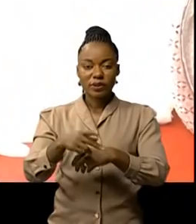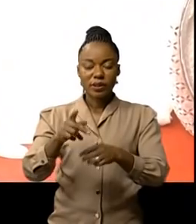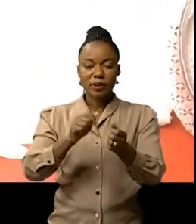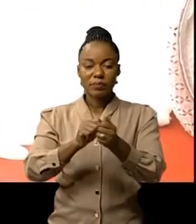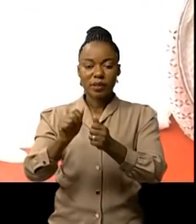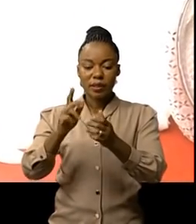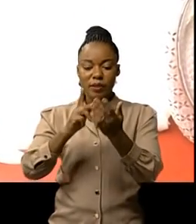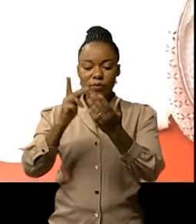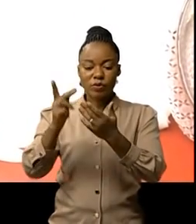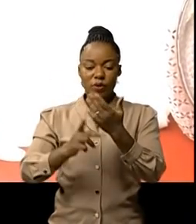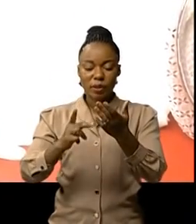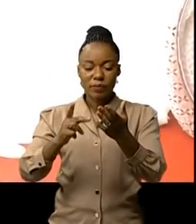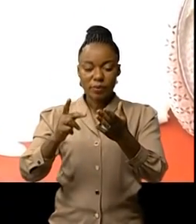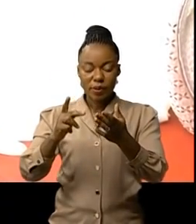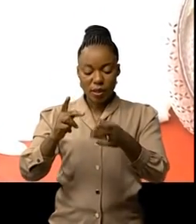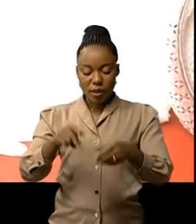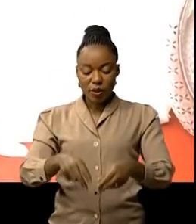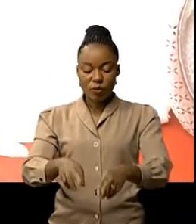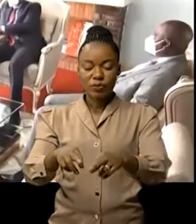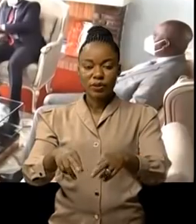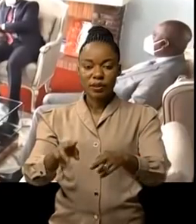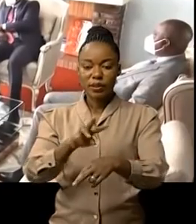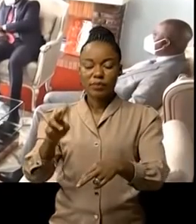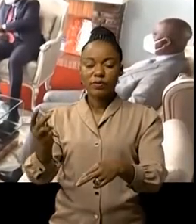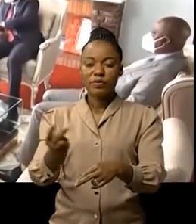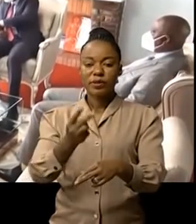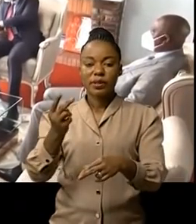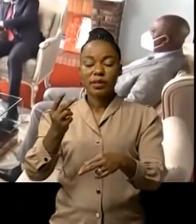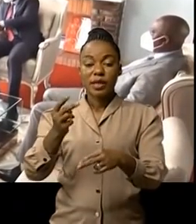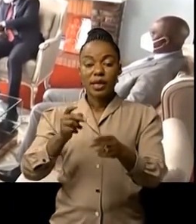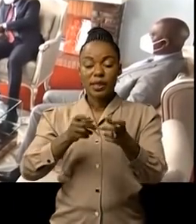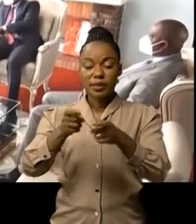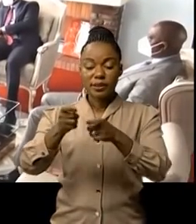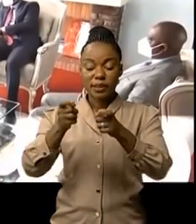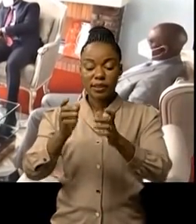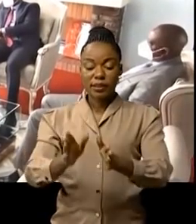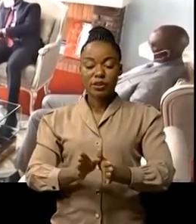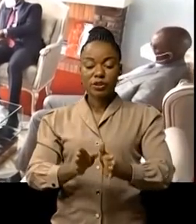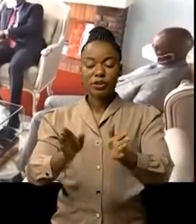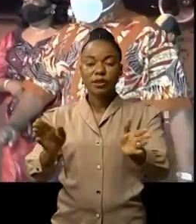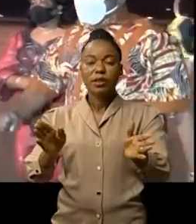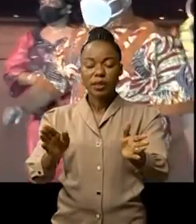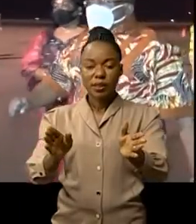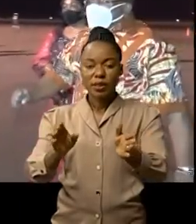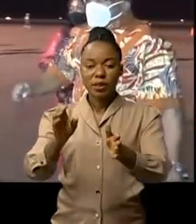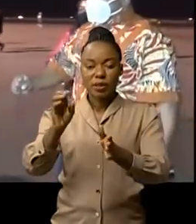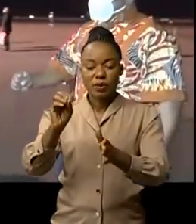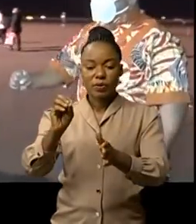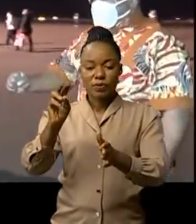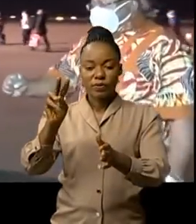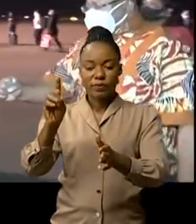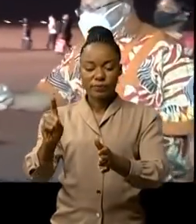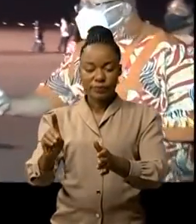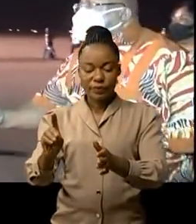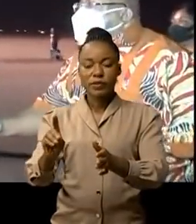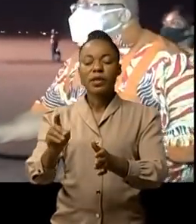le programme d'entretien routier par 2020 le directeur général adjoint de l'OVD office de voirie et drainage Pico Mwepoukani en Tamil Honda